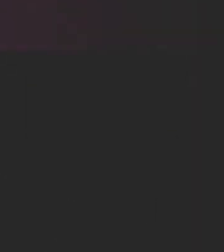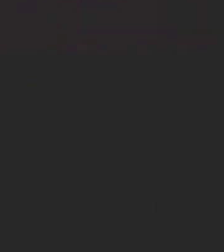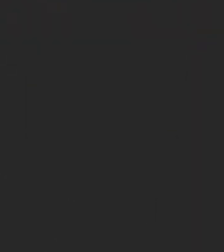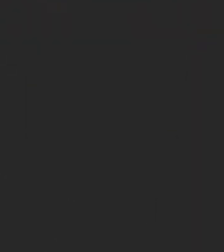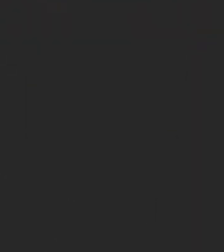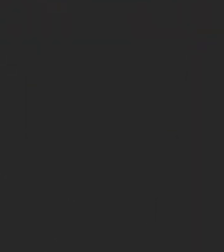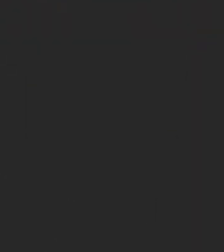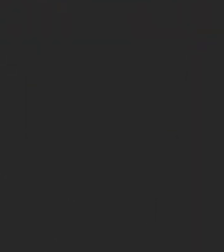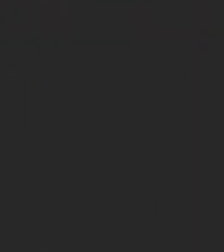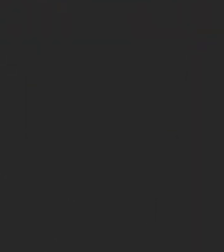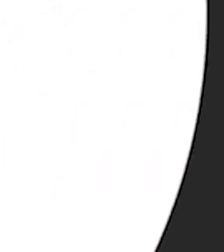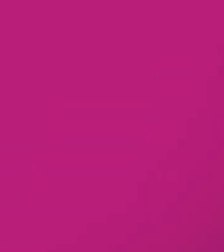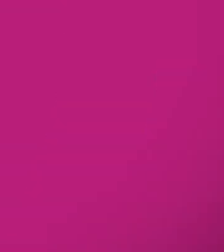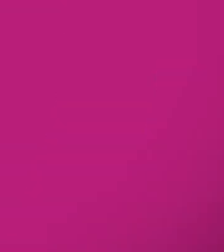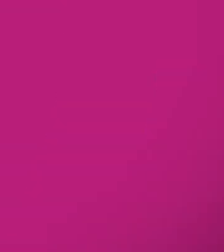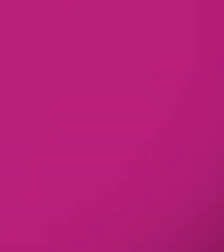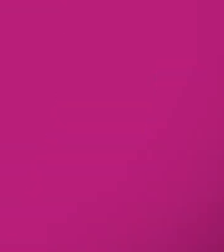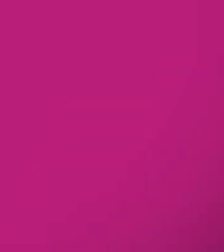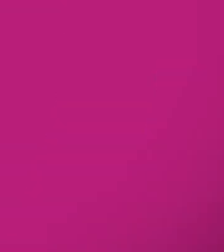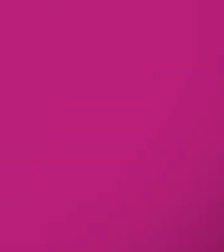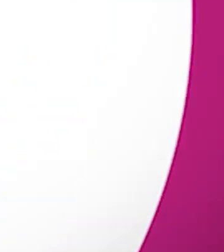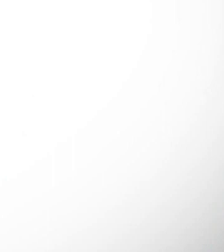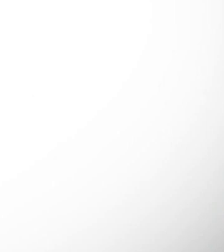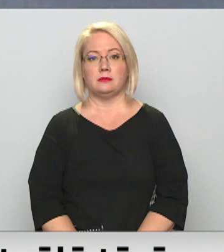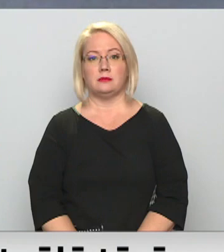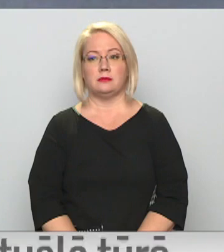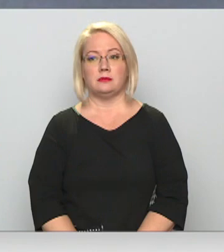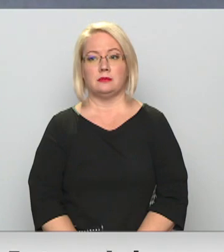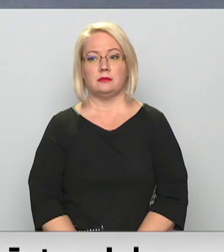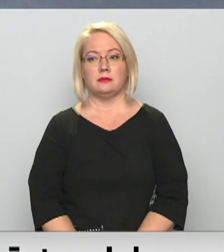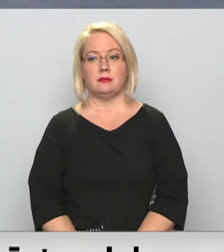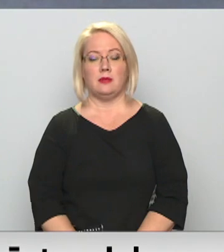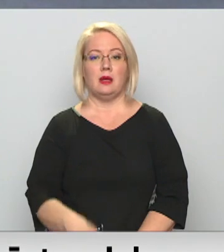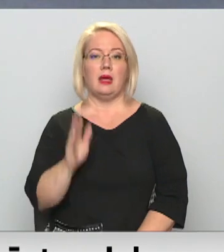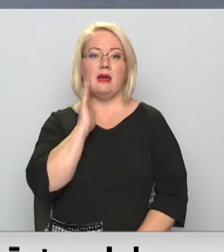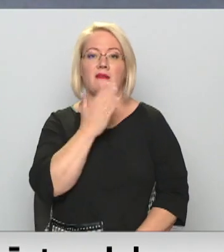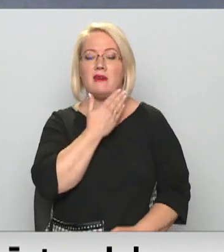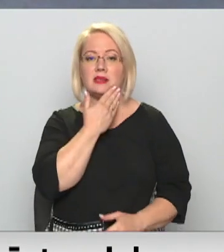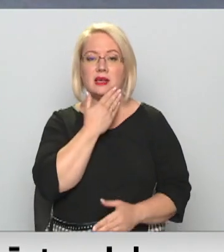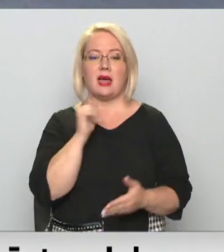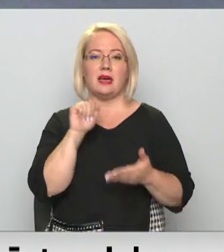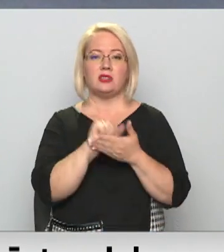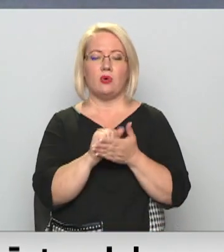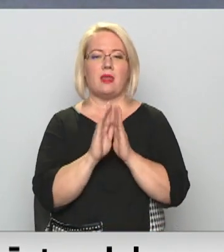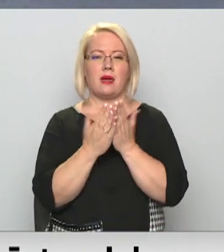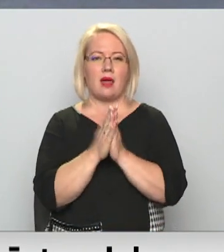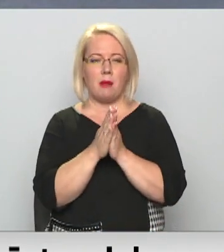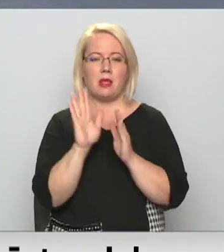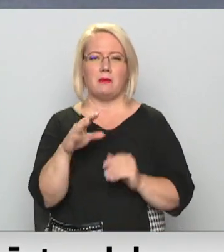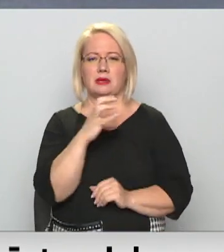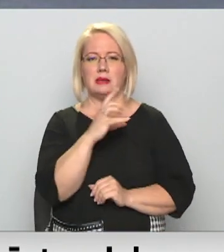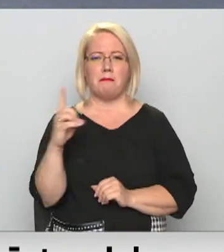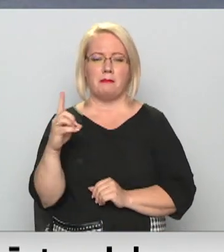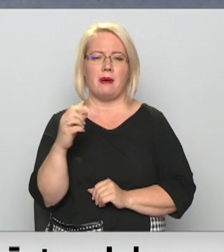Re! Viss ēters ir te! Vasarā izdotā vēsturnieka grāmata par padomju